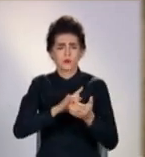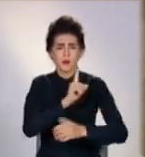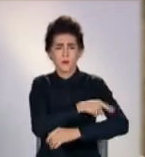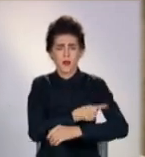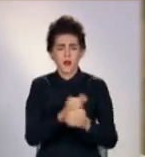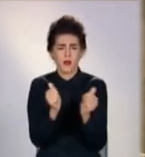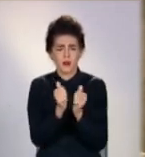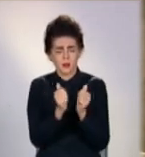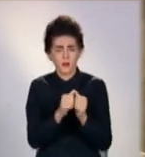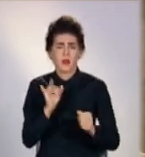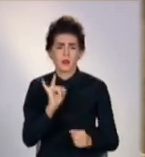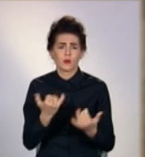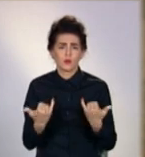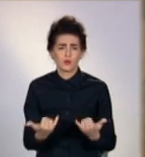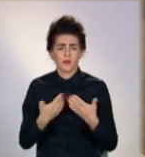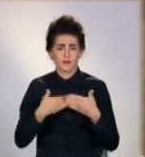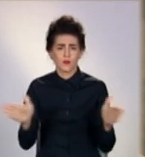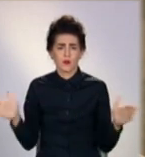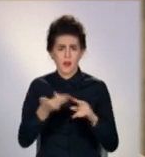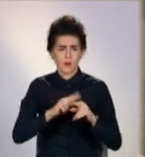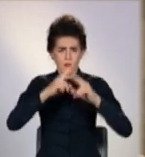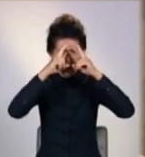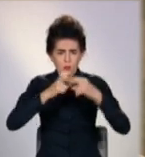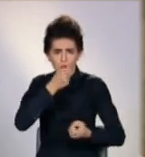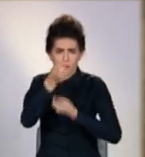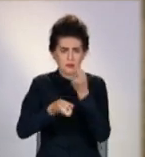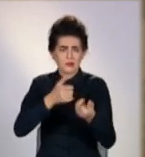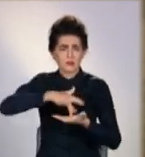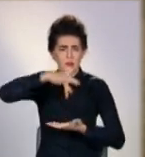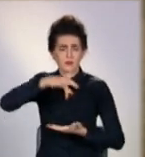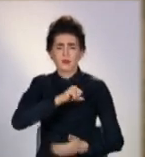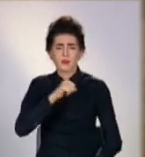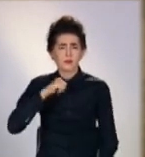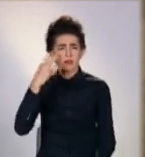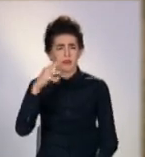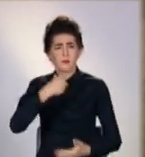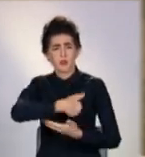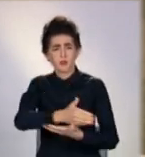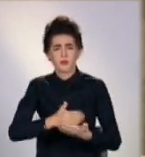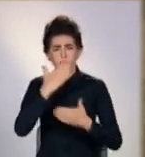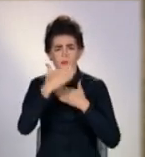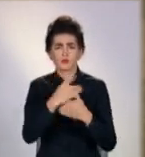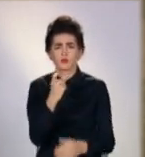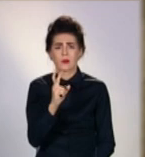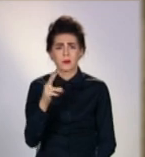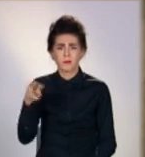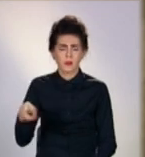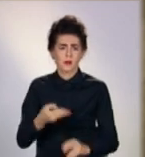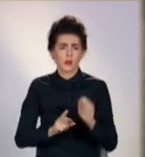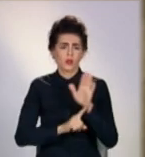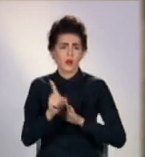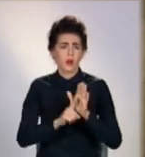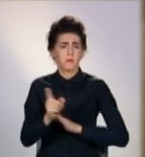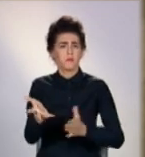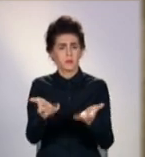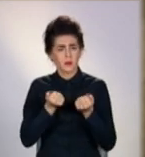яка знаходиться рідом, і ось зараз розпахнув свої двері діагностичний центр. Найсучасне оборудування в радіусі 100 кілометрів, відповідно, почався прийом,